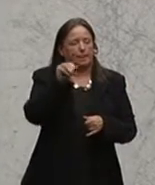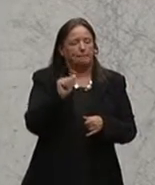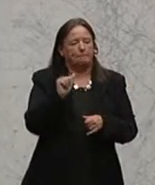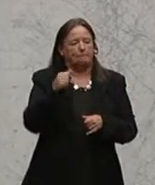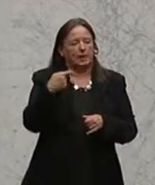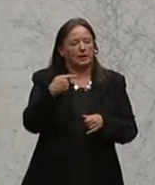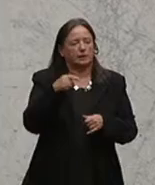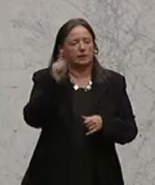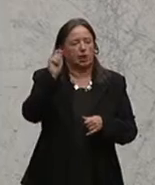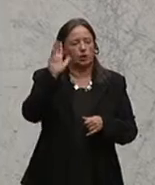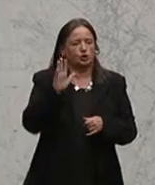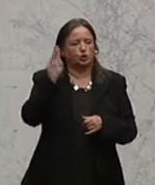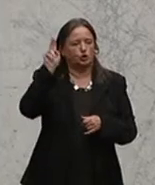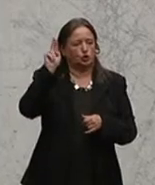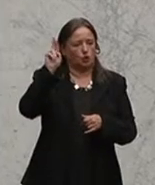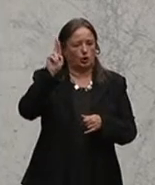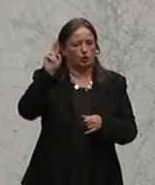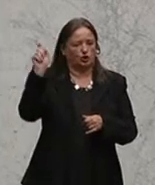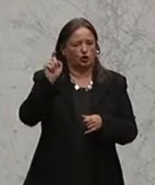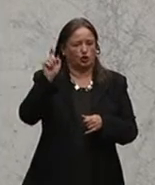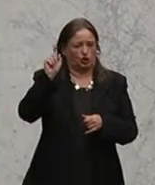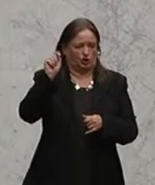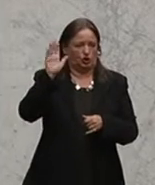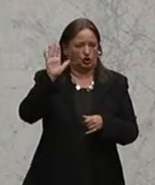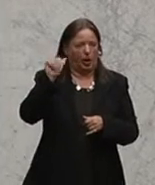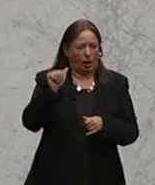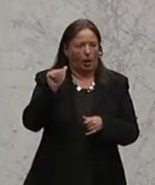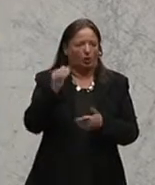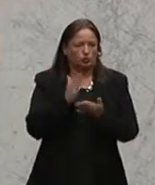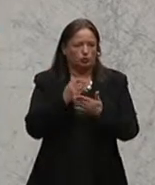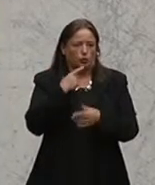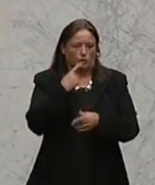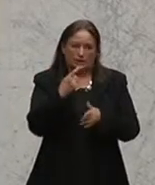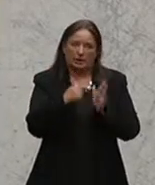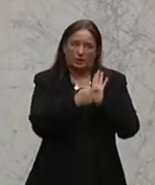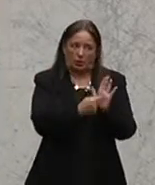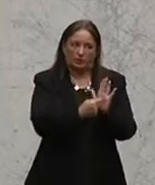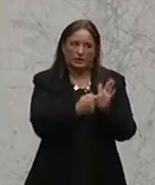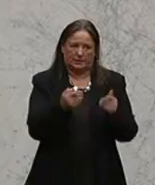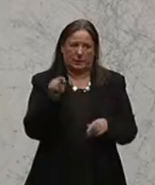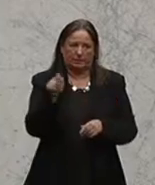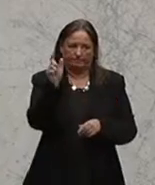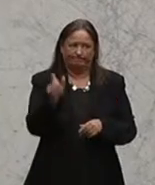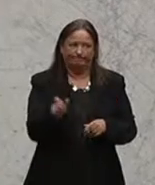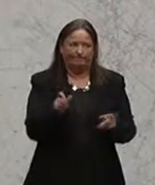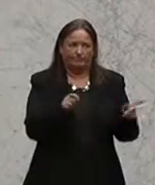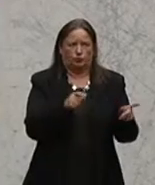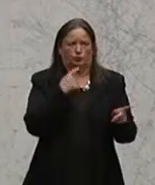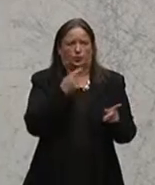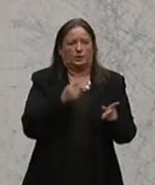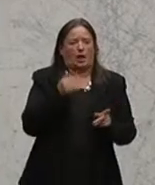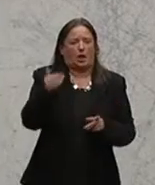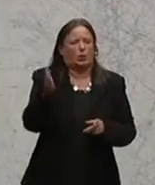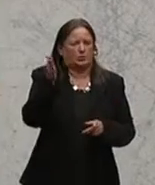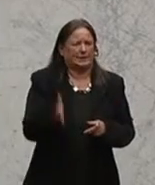hat aufgezeigt, was es heißt, wenn wir hier trennen, aus deiner Sicht